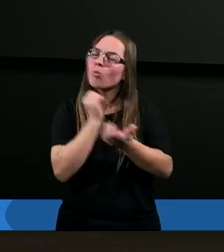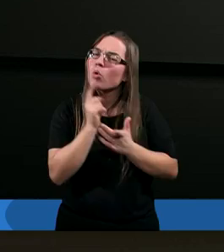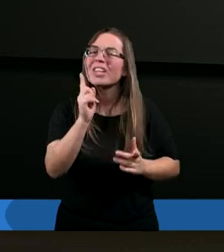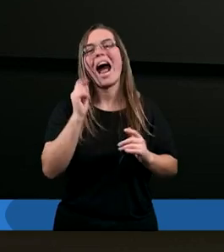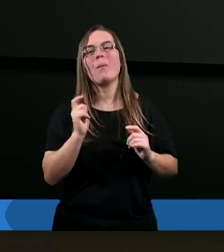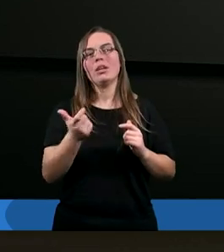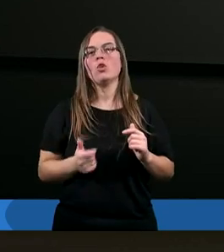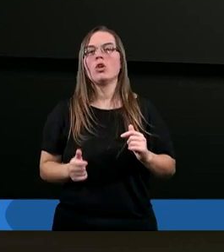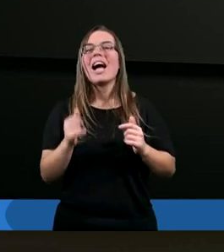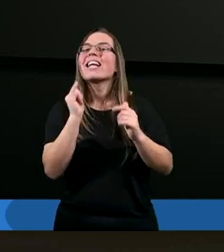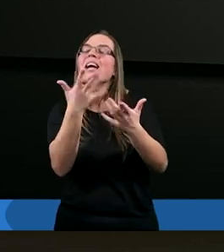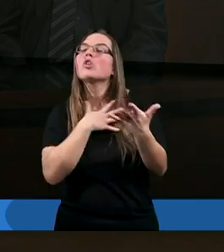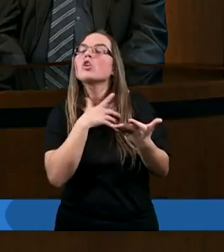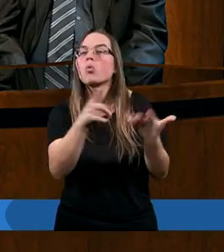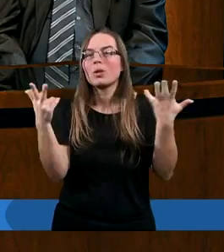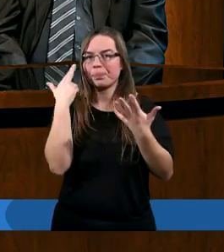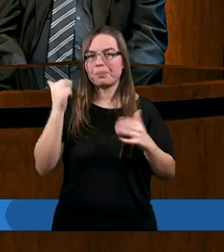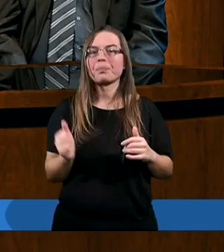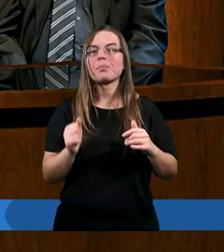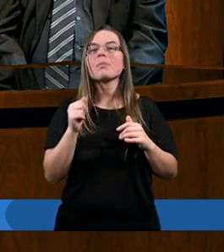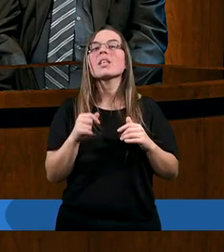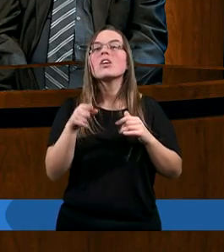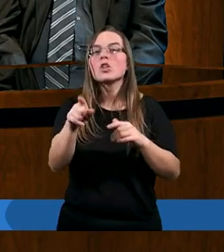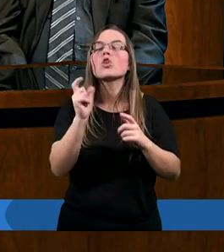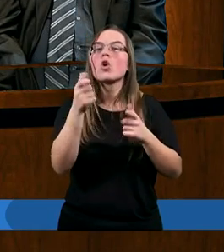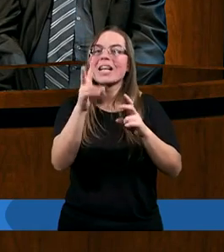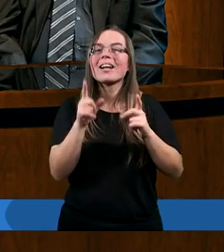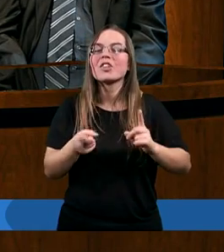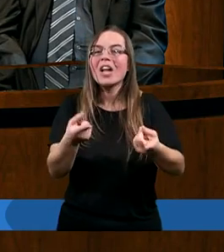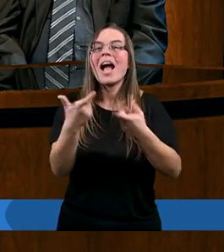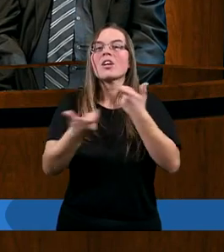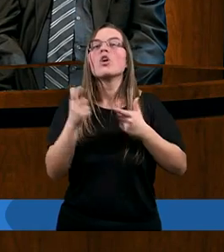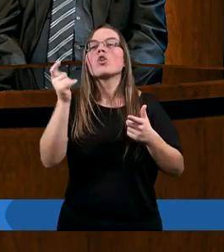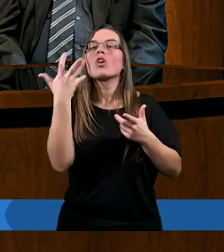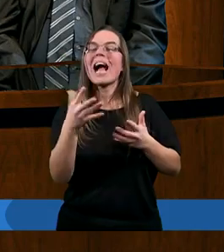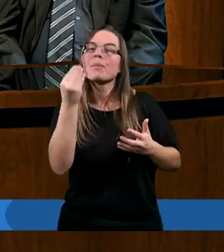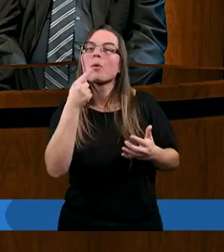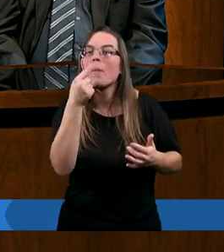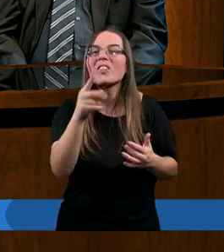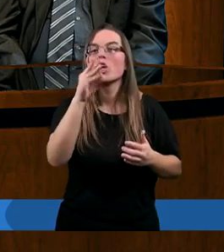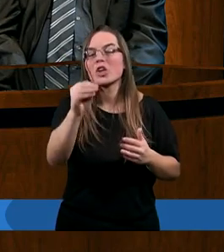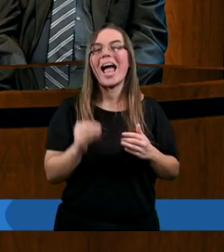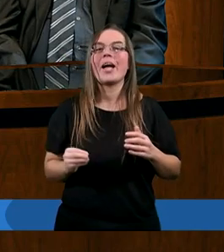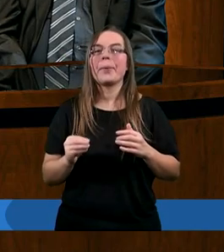zrobić. Jak uważacie? No i to jest jeszcze ta druga część tego, co chciałam powiedzieć, że